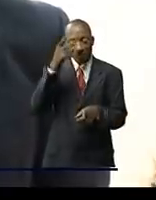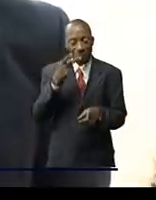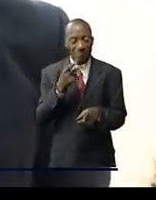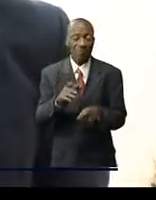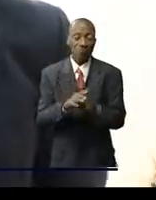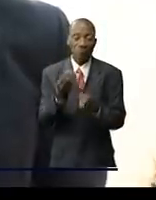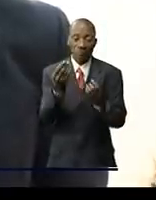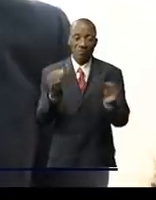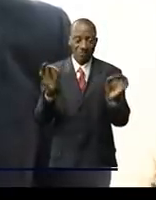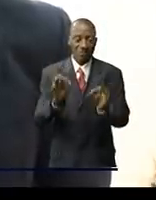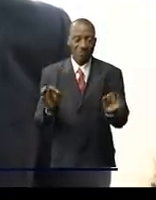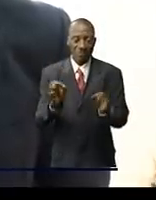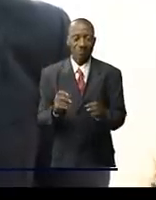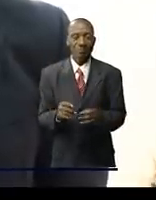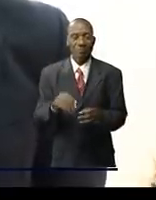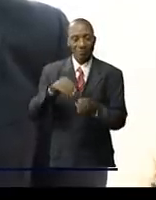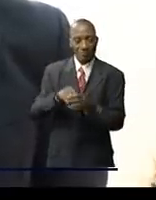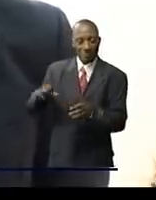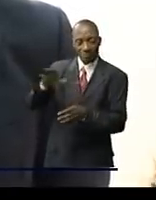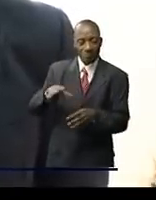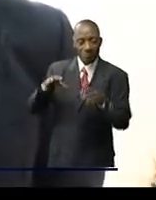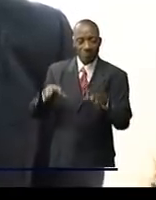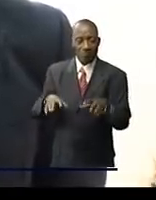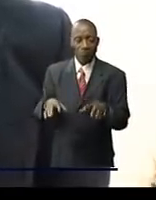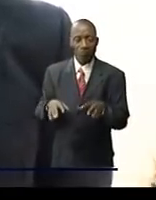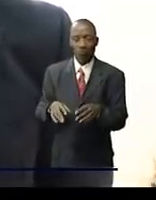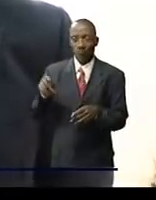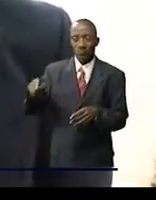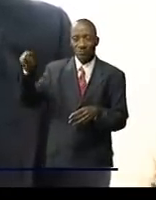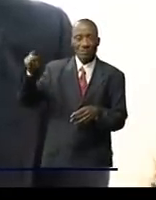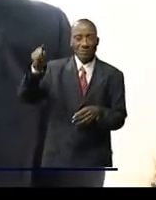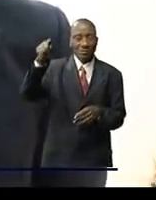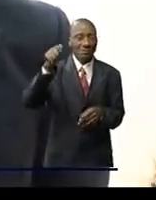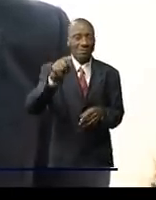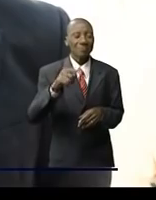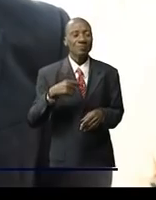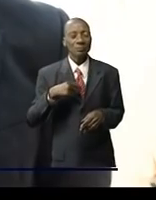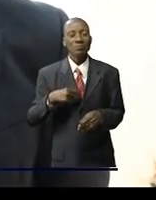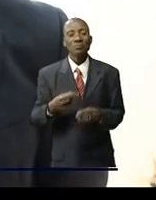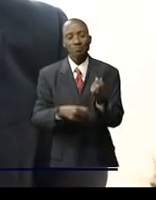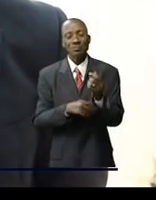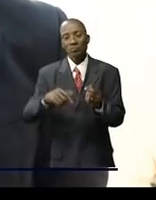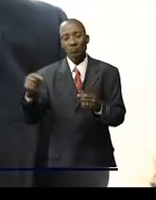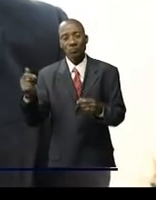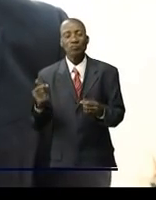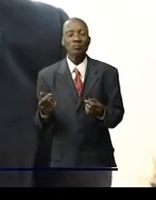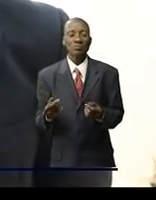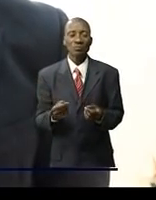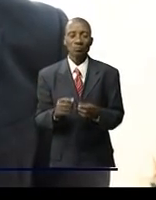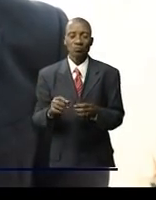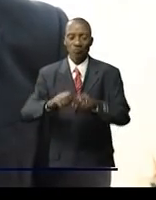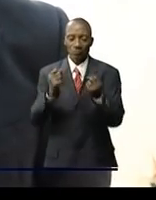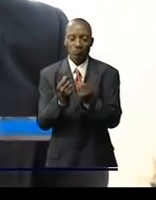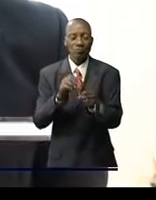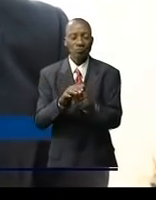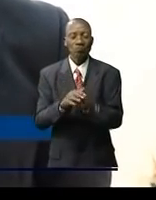y une certaine volonté à travers les instances du pays pour aller vers ce cap là qui s'est déjà manifesté nous voulons nous